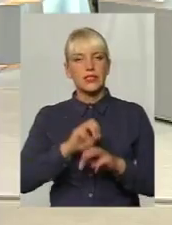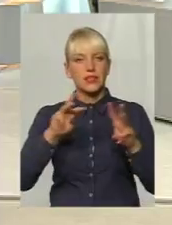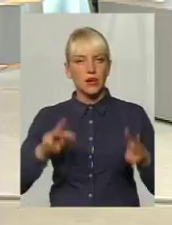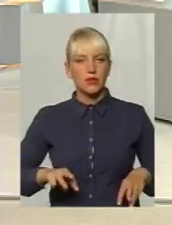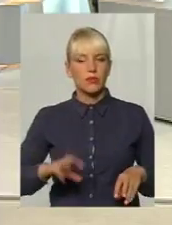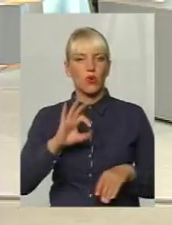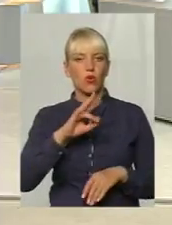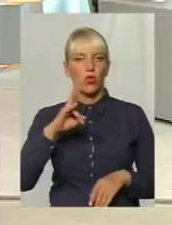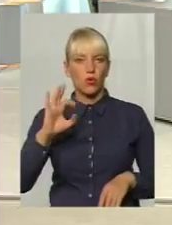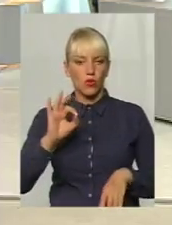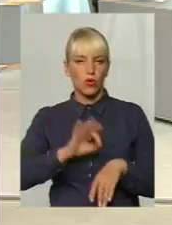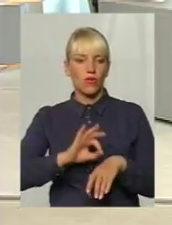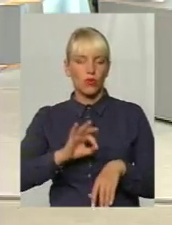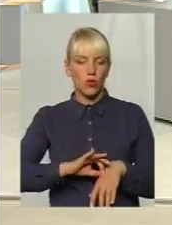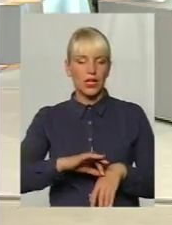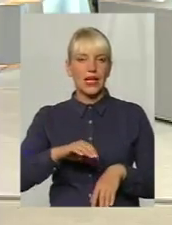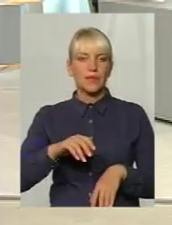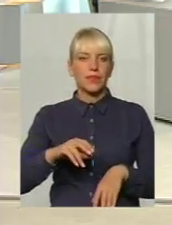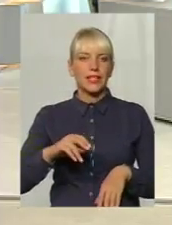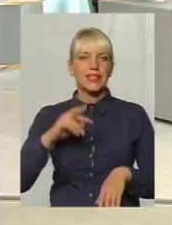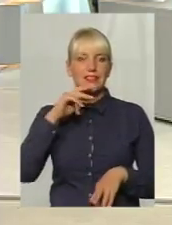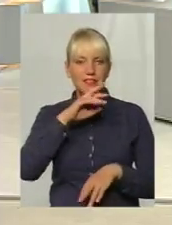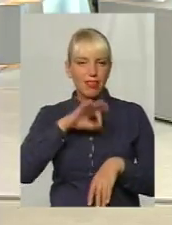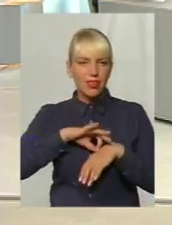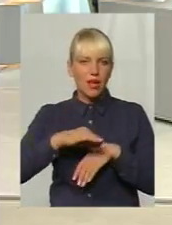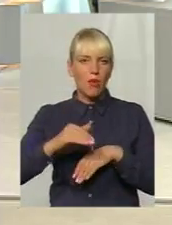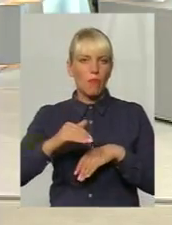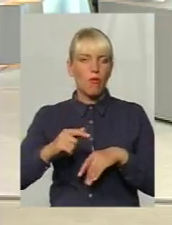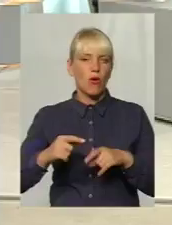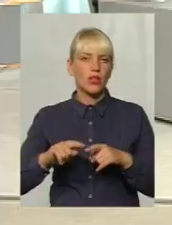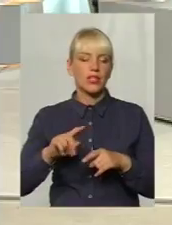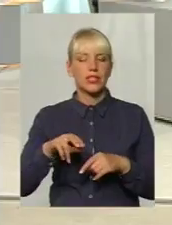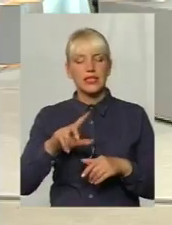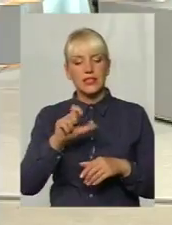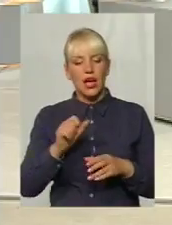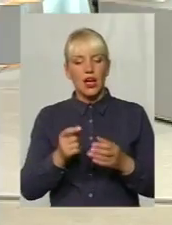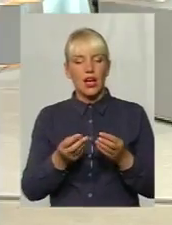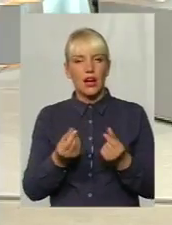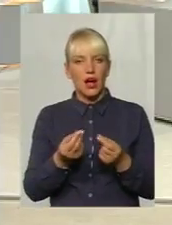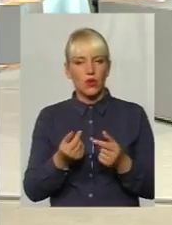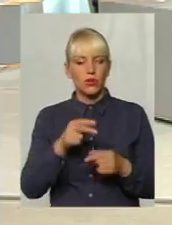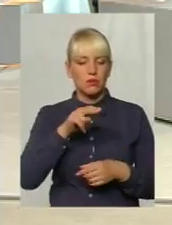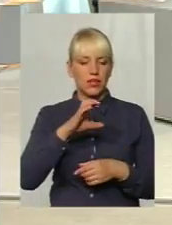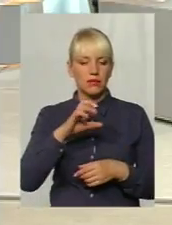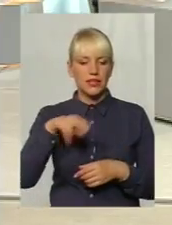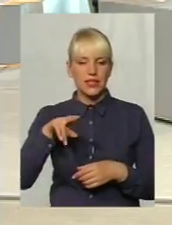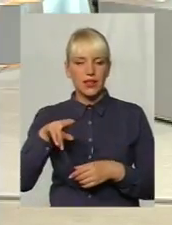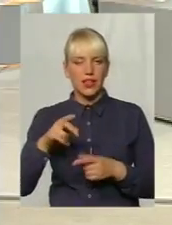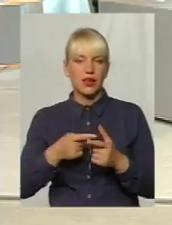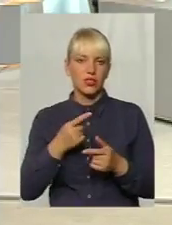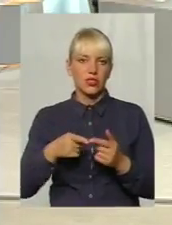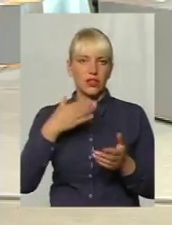забезпечується онкохворі з неволенням за рахунок 50D чи за рахунок власних коштів?